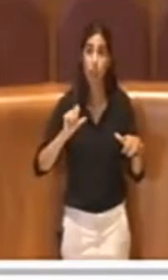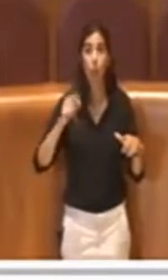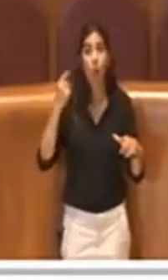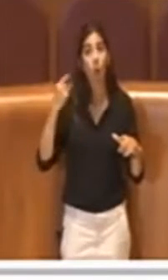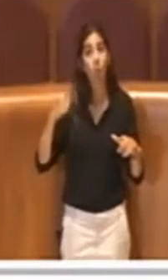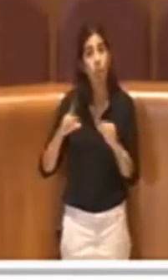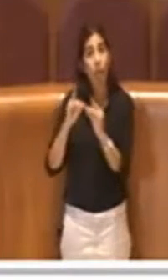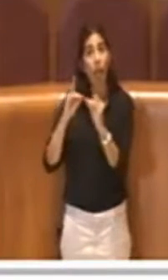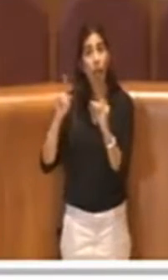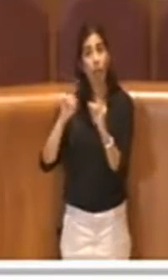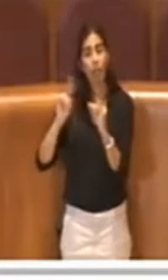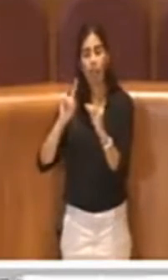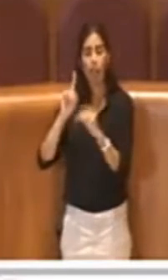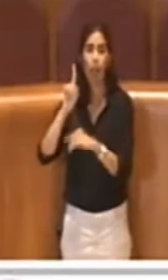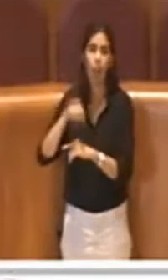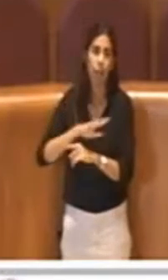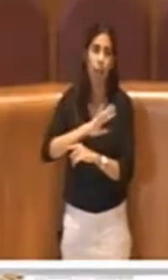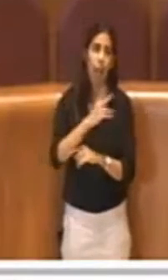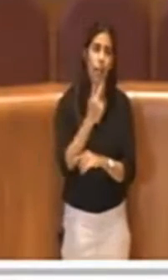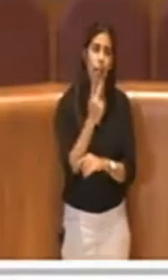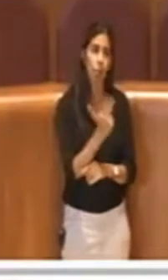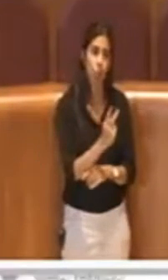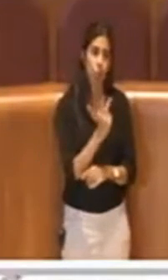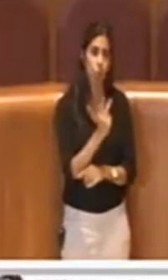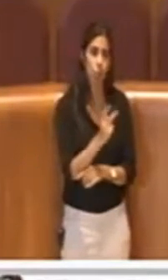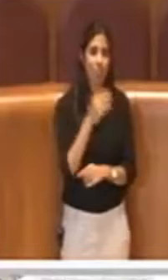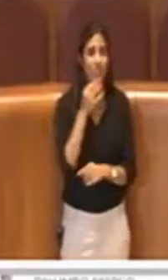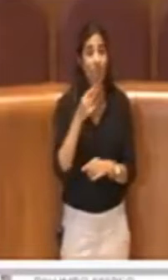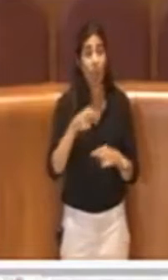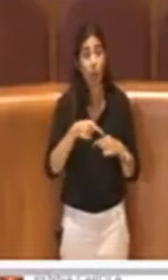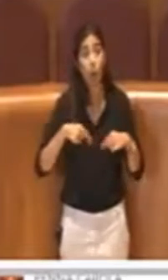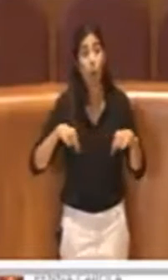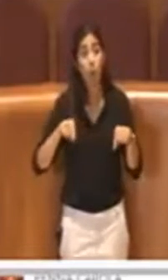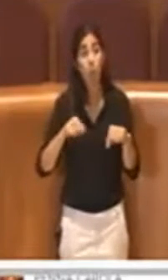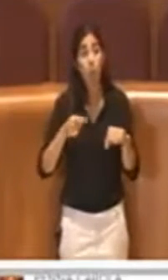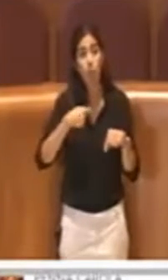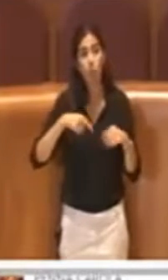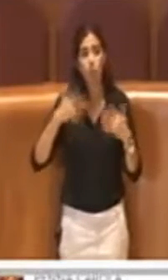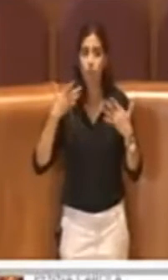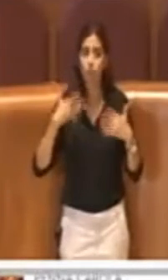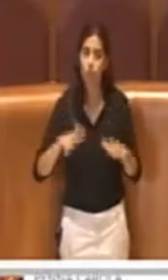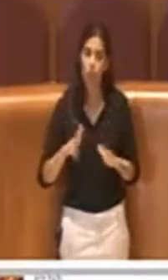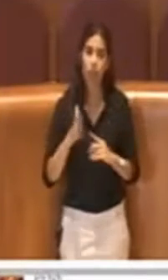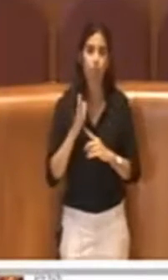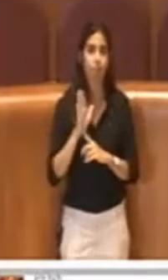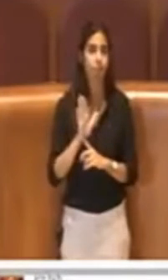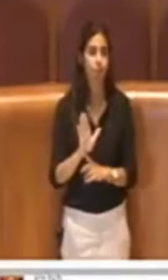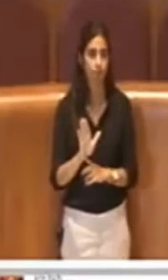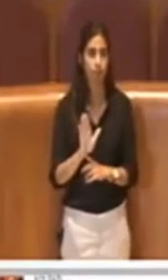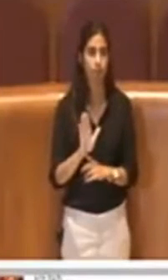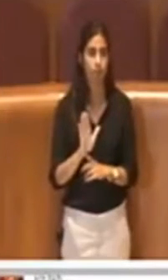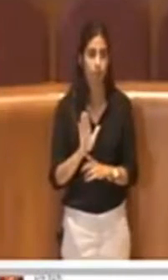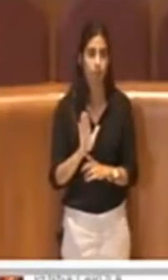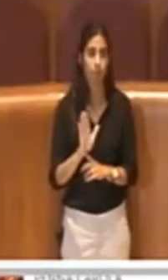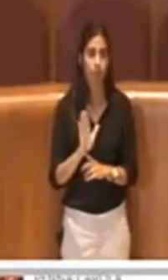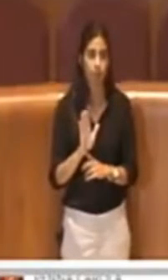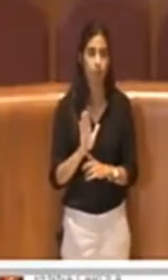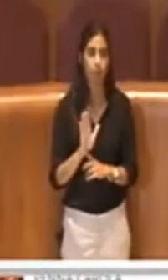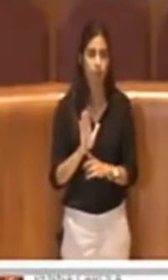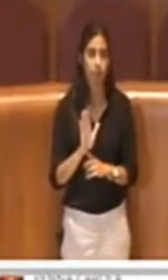municipi. Quindi in commissione già abbiamo evidenziato quali potevano essere le